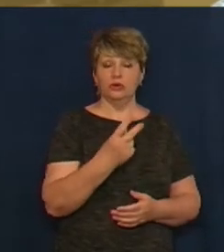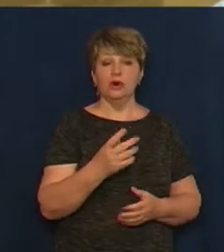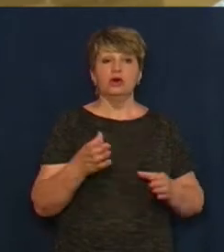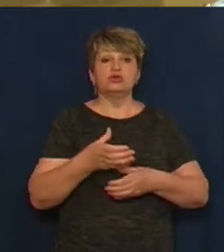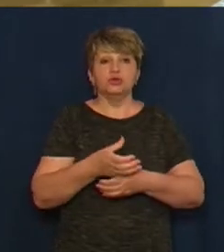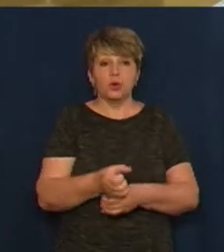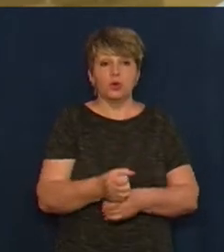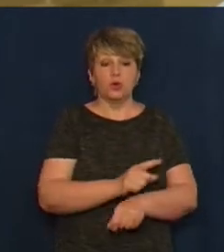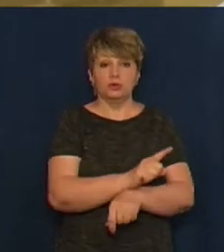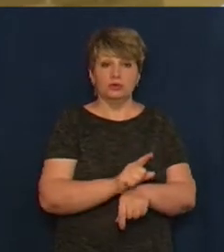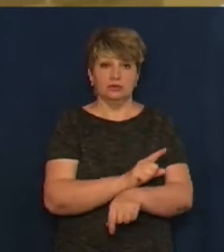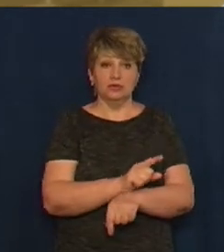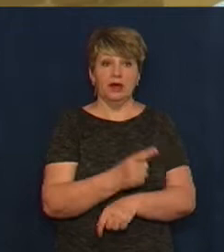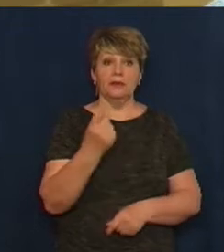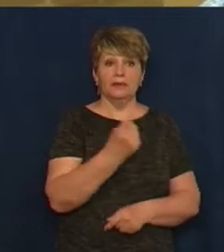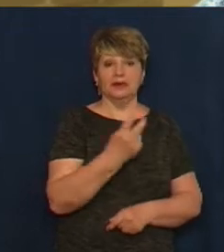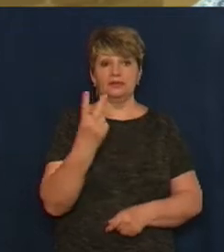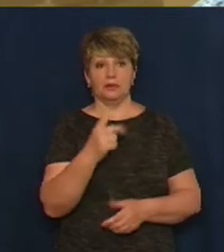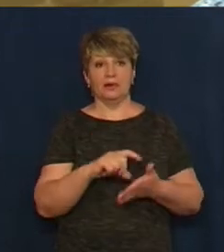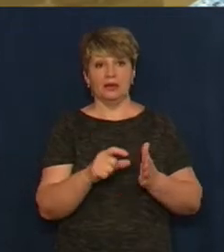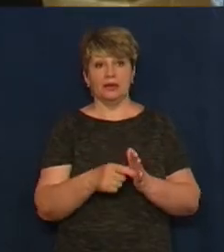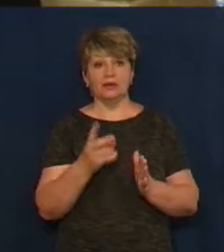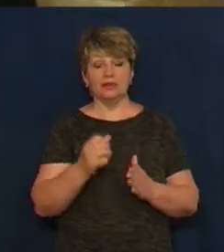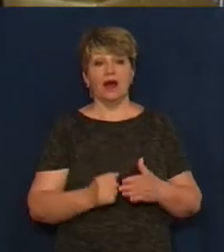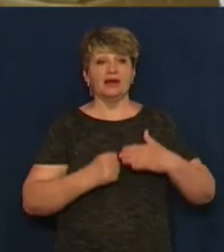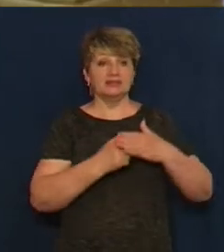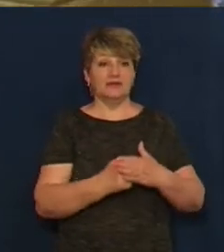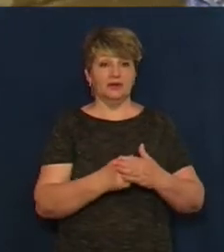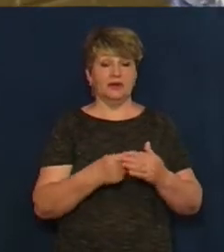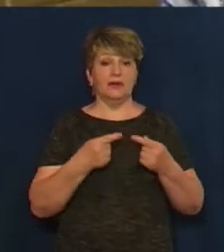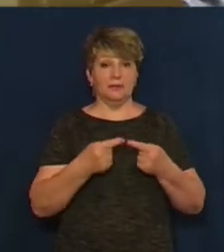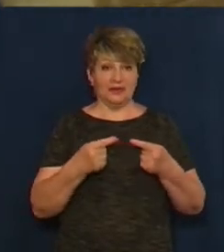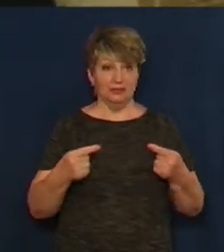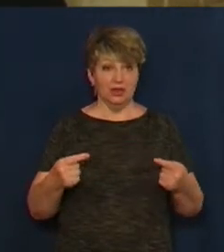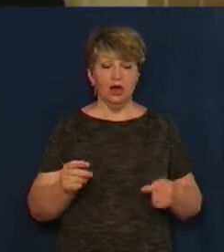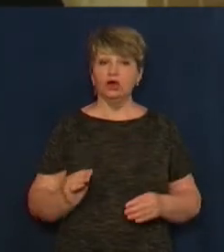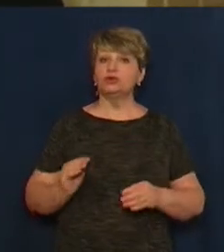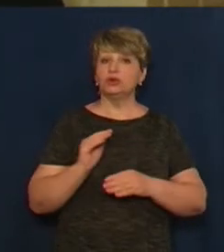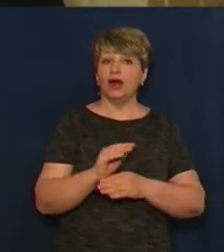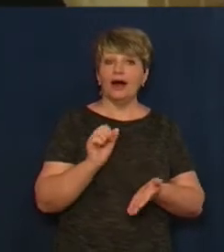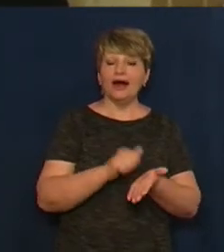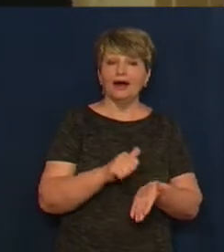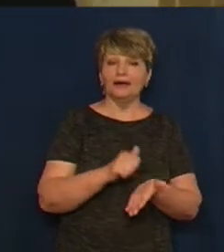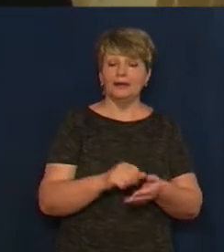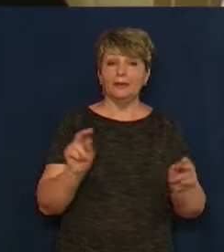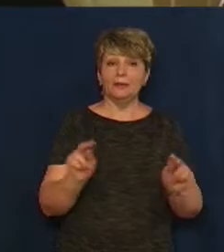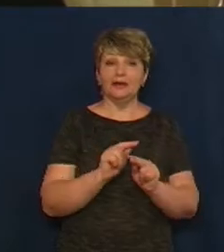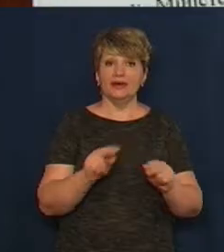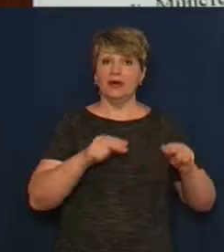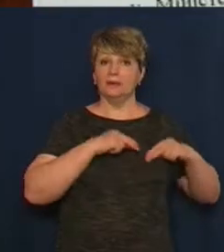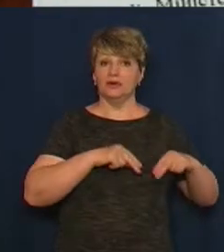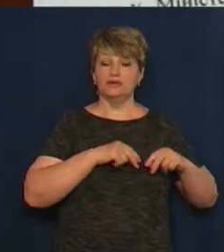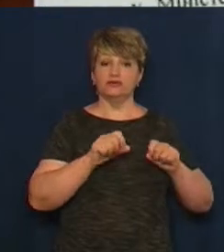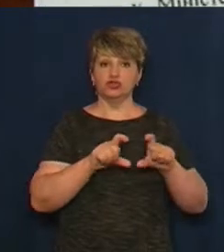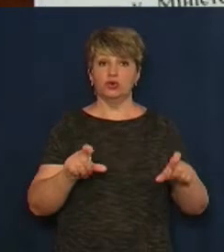в першому і другому класі на основний предмет на фах. Ольга Хараборкіна додає, атестуватися педагогічні працівники школи